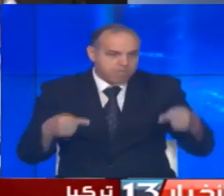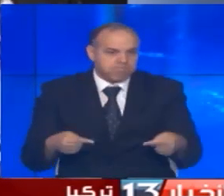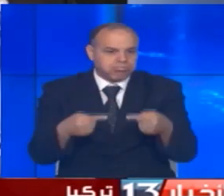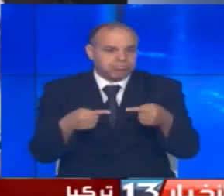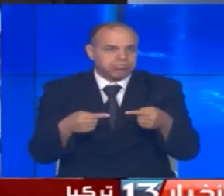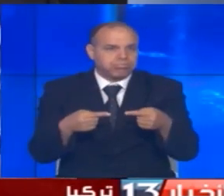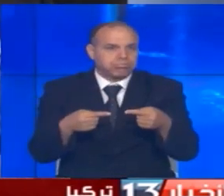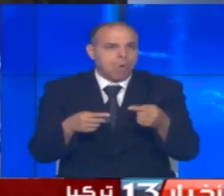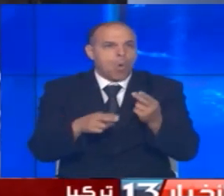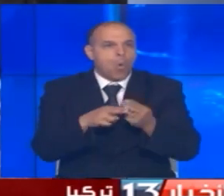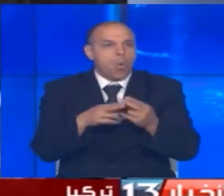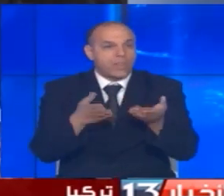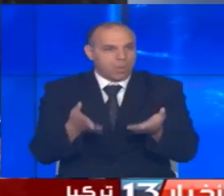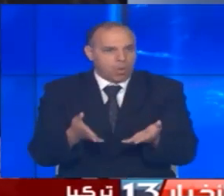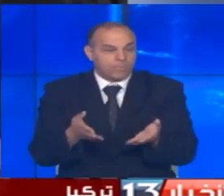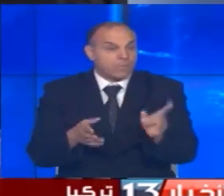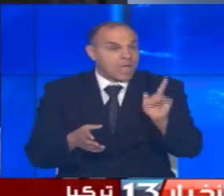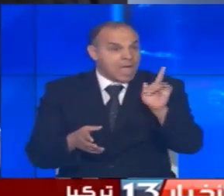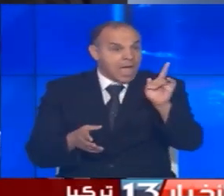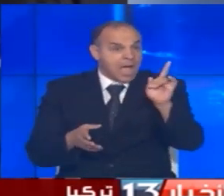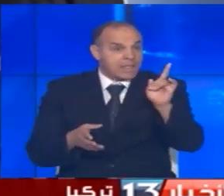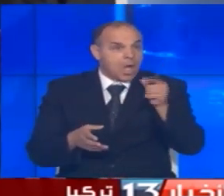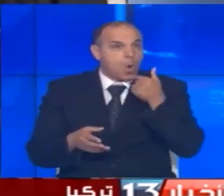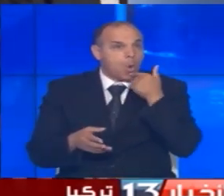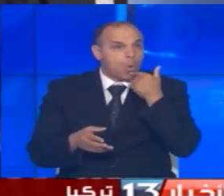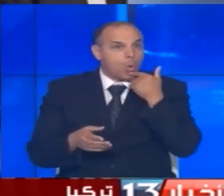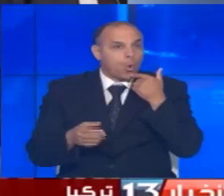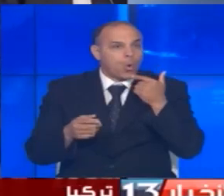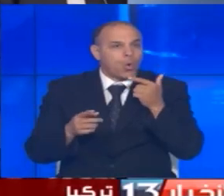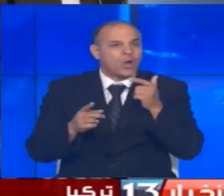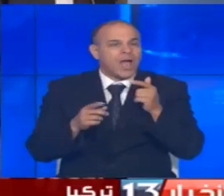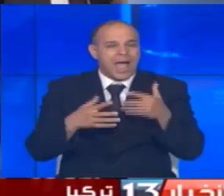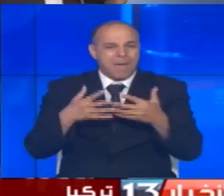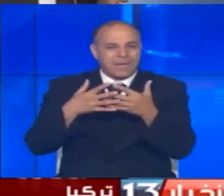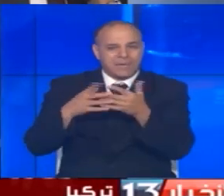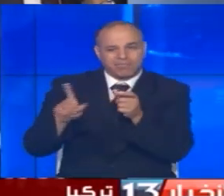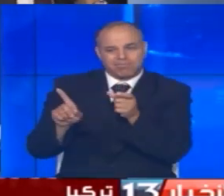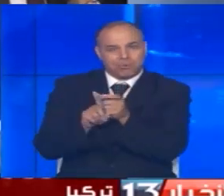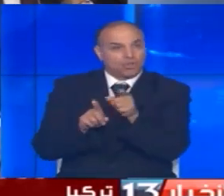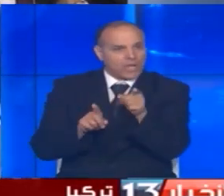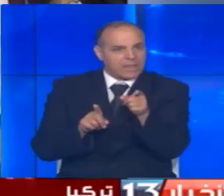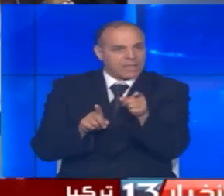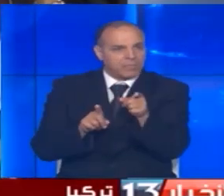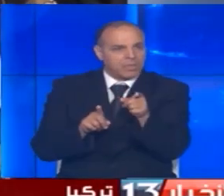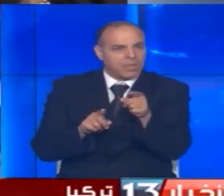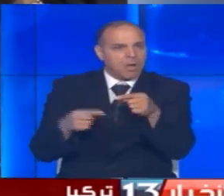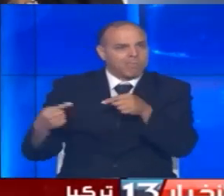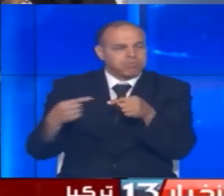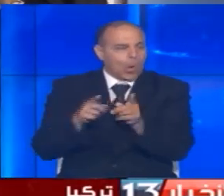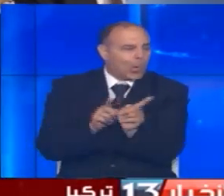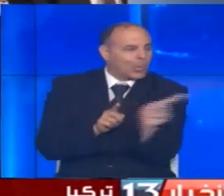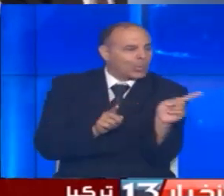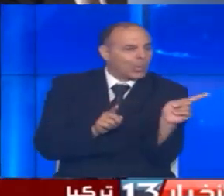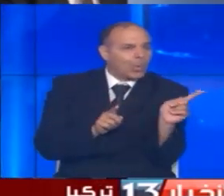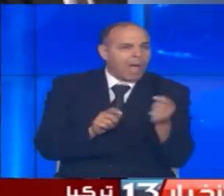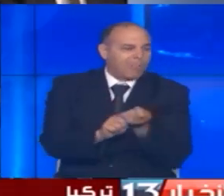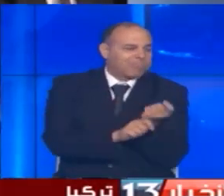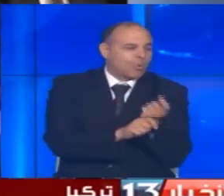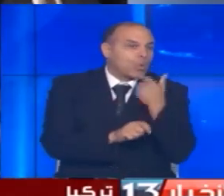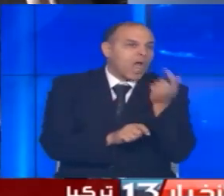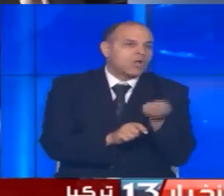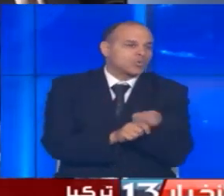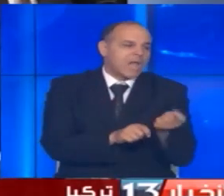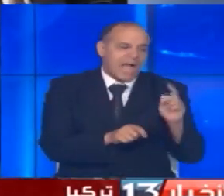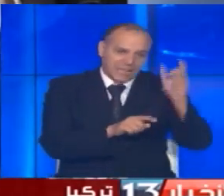الأسوأ منذ أعوام وذلك على خلفية احتجاز قص أمريكي في تركيا يواجه تهما بدعم الإرهاب فضلا